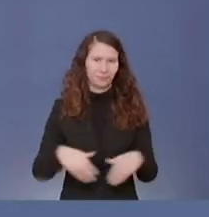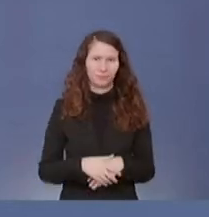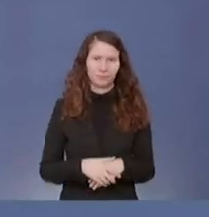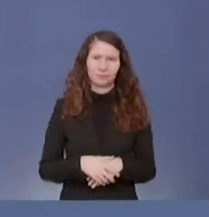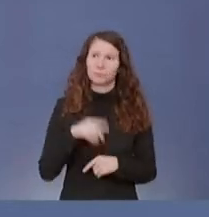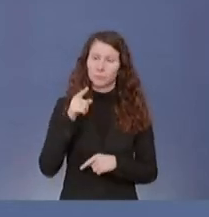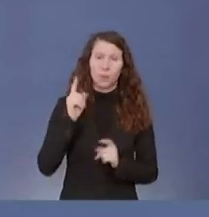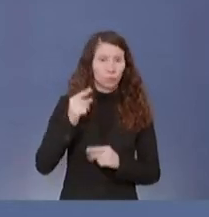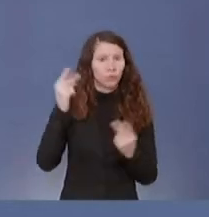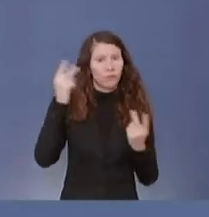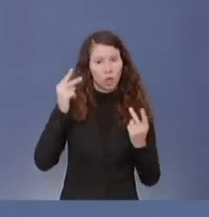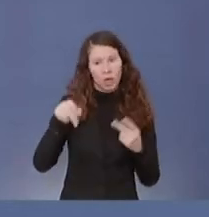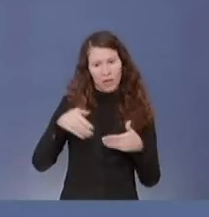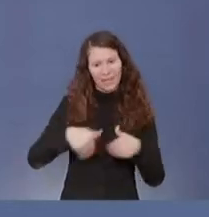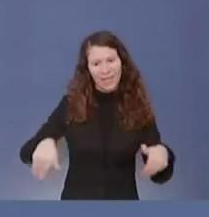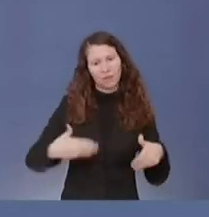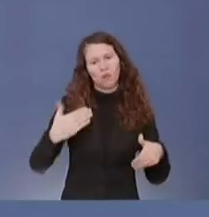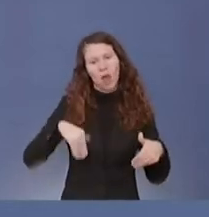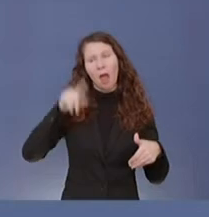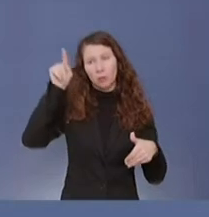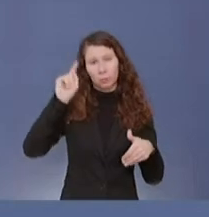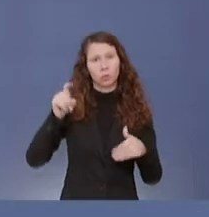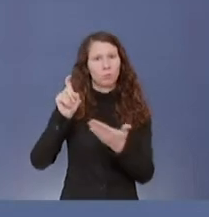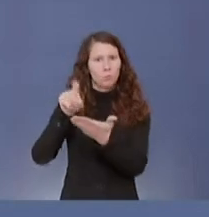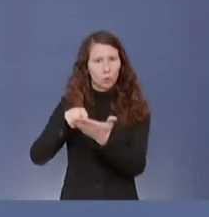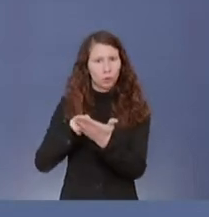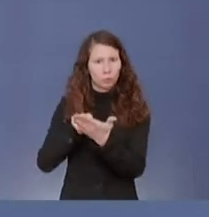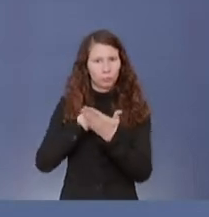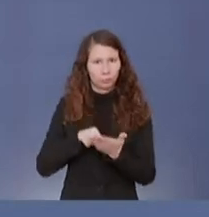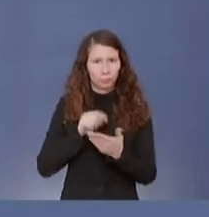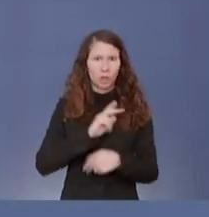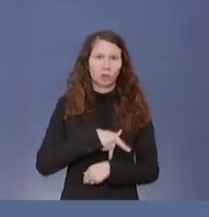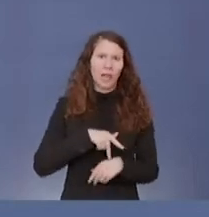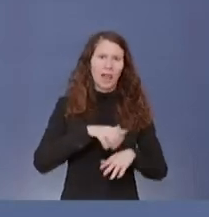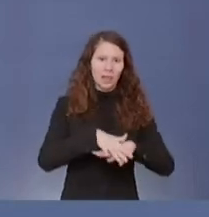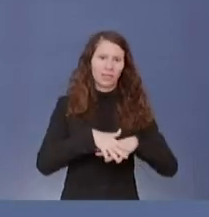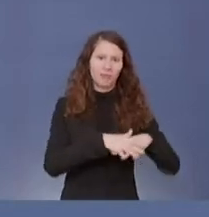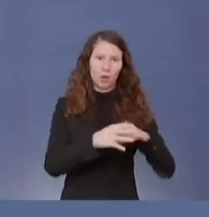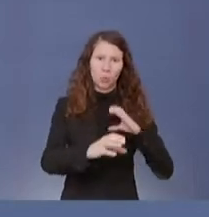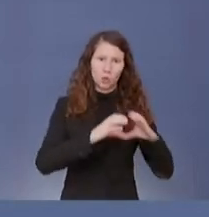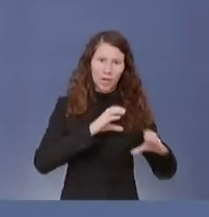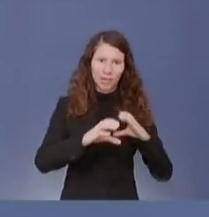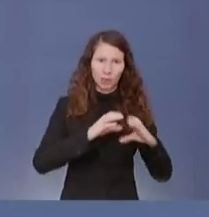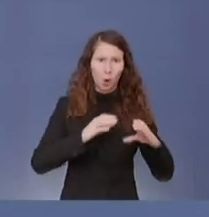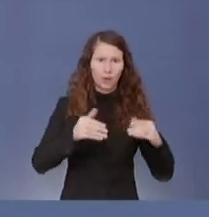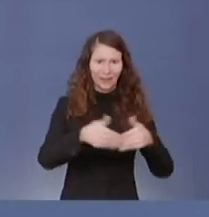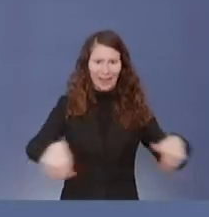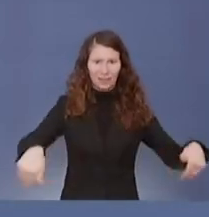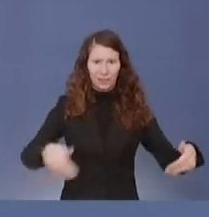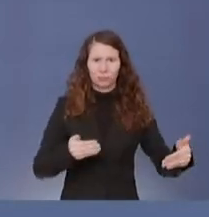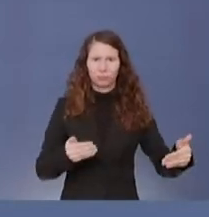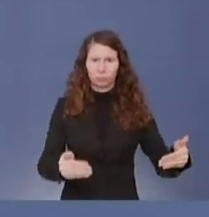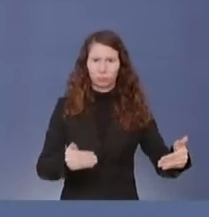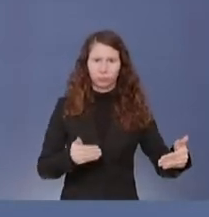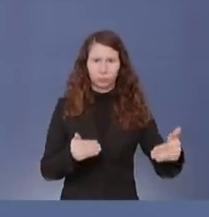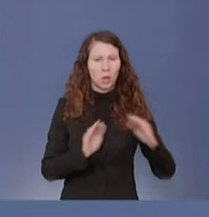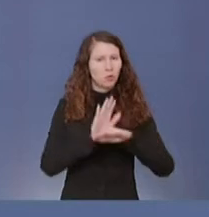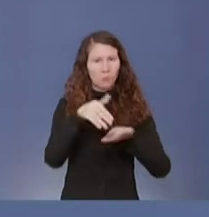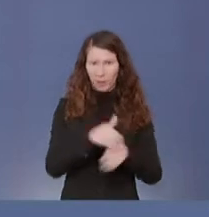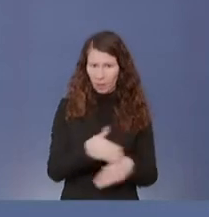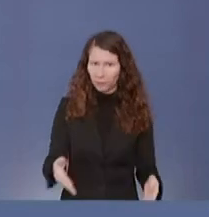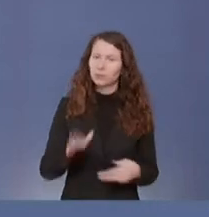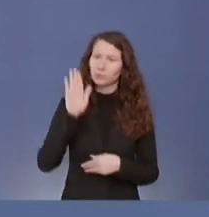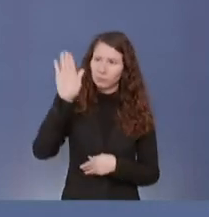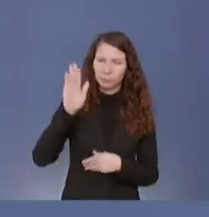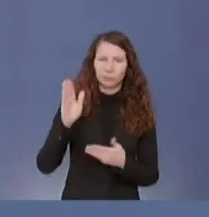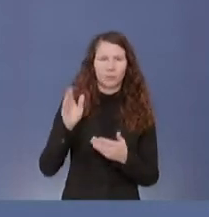nachvollziehbaren Rahmen, in dem sich die Kommunikation in sozialen Netzwerken zu bewegen hat. Herr Reitschus da dazu.